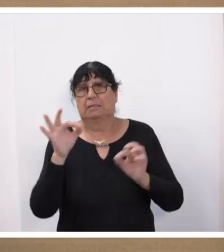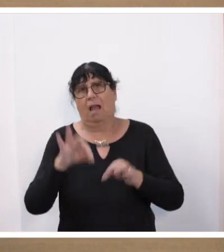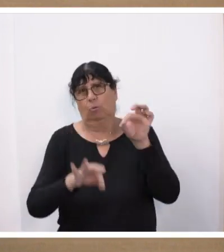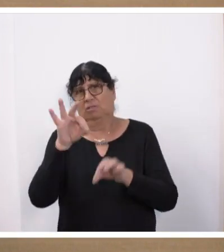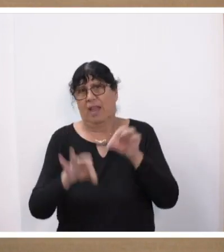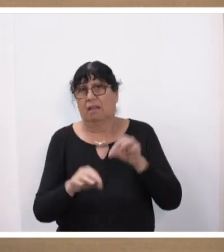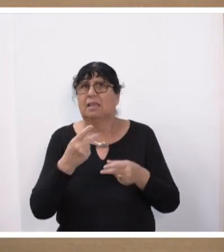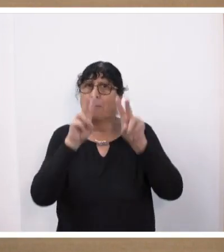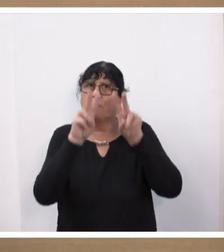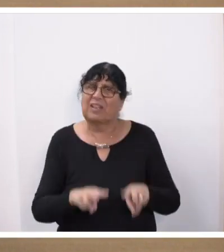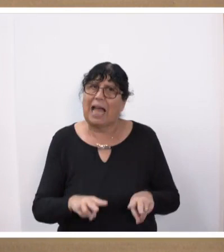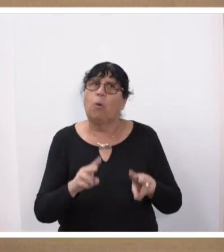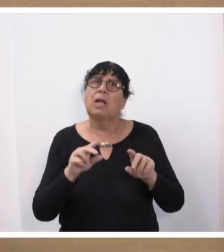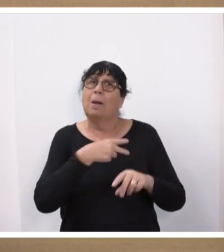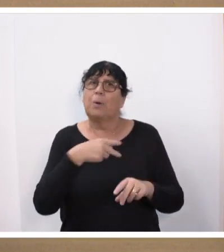in die Politik insgesamt.